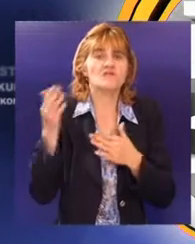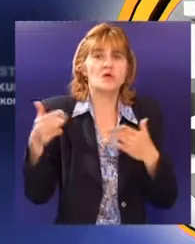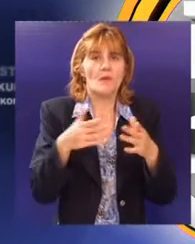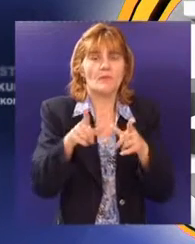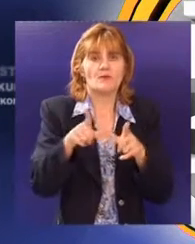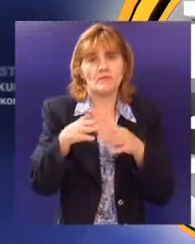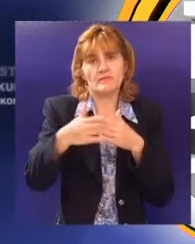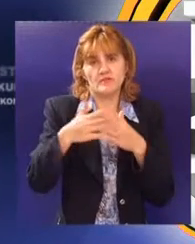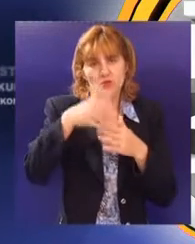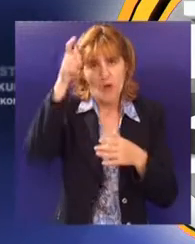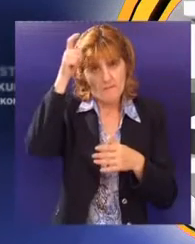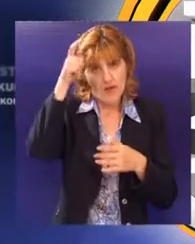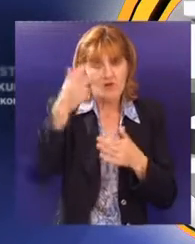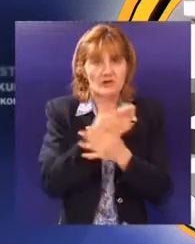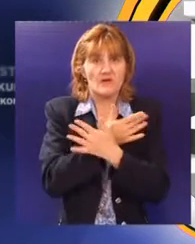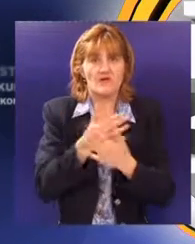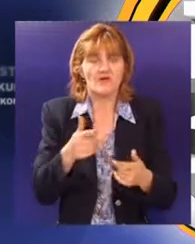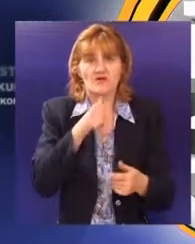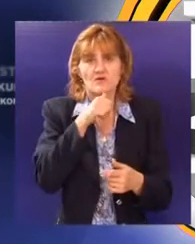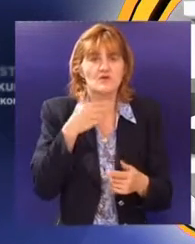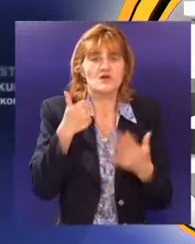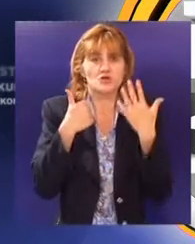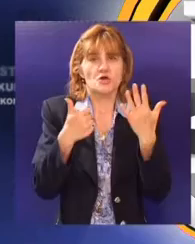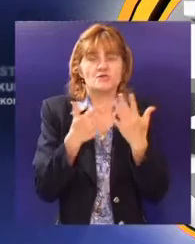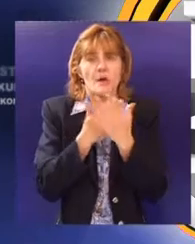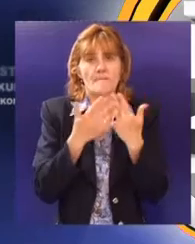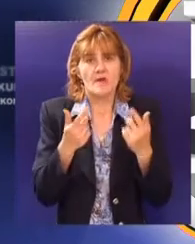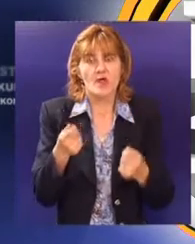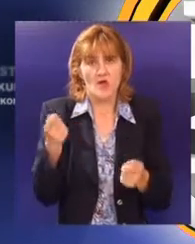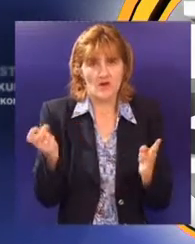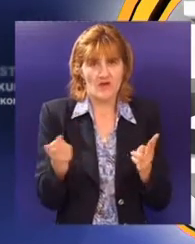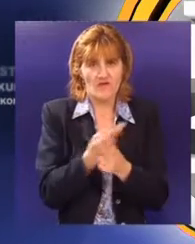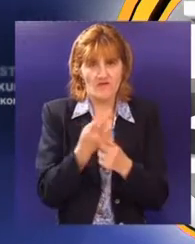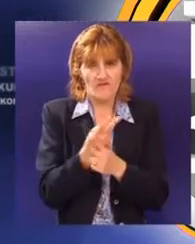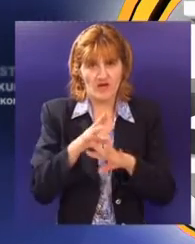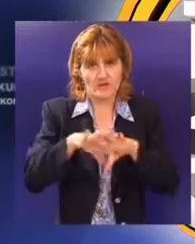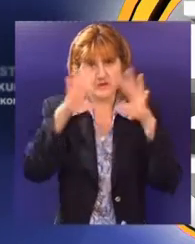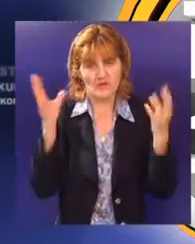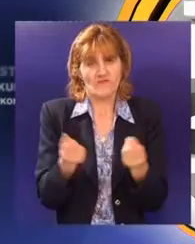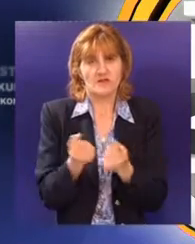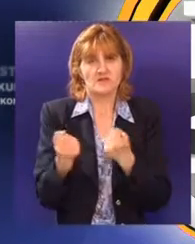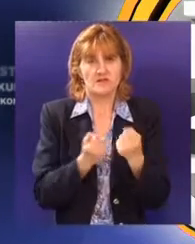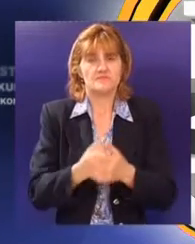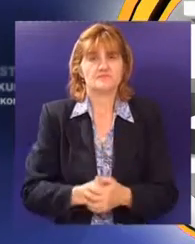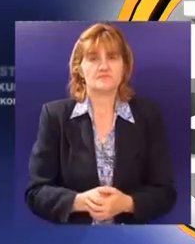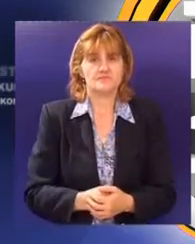Beogradu vredan 6 miliona evra čime će kupcima pružiti kompletnu uslugu u vezi njihovih vozila.